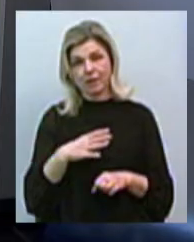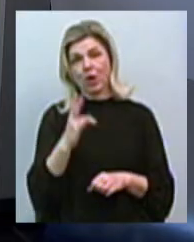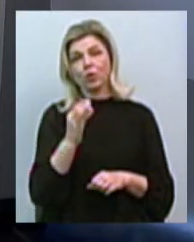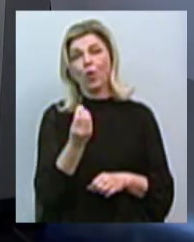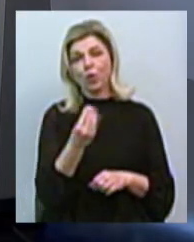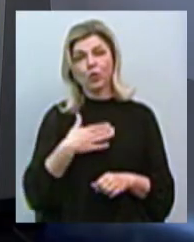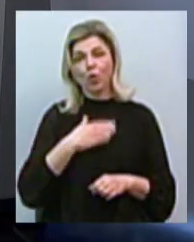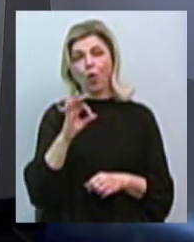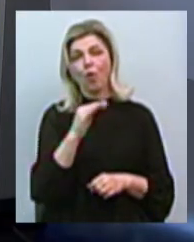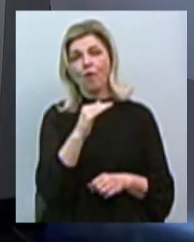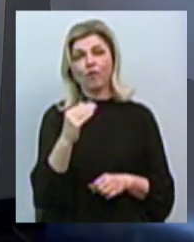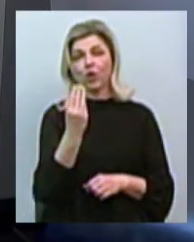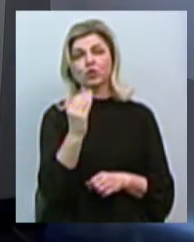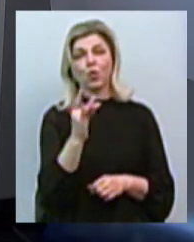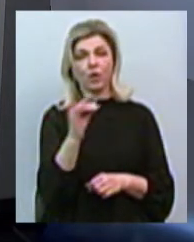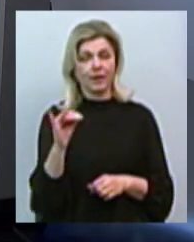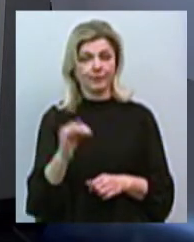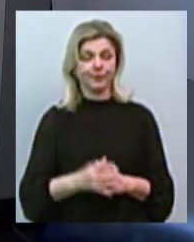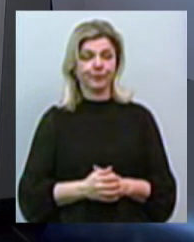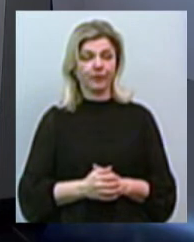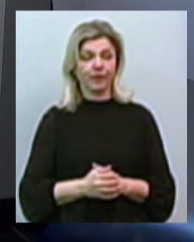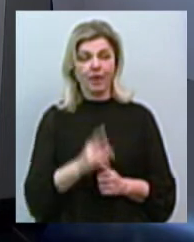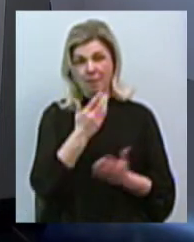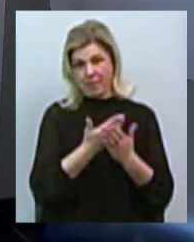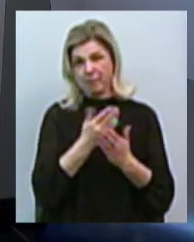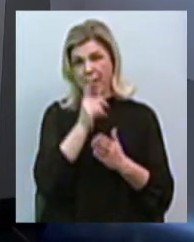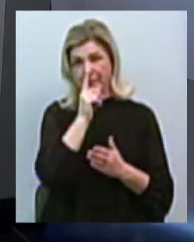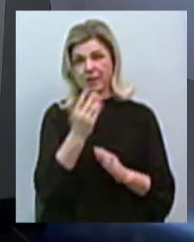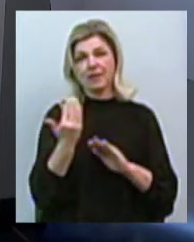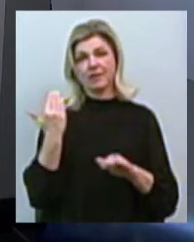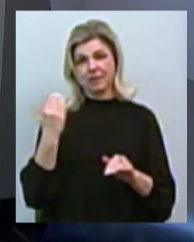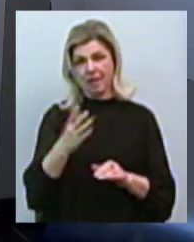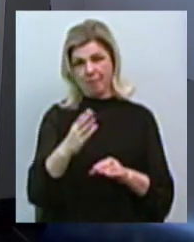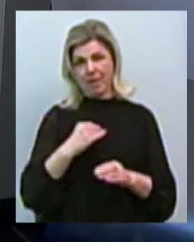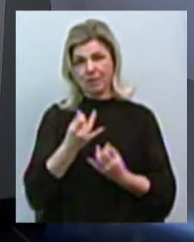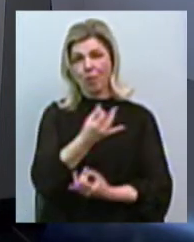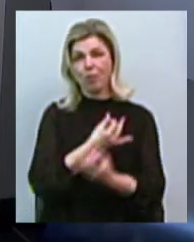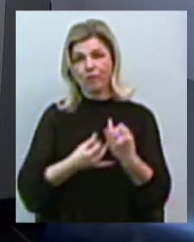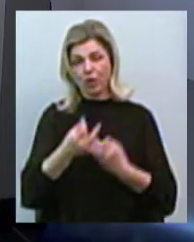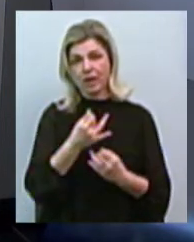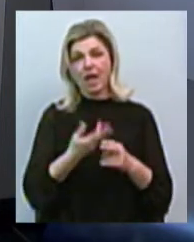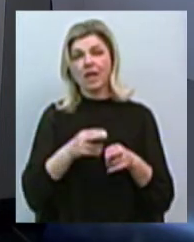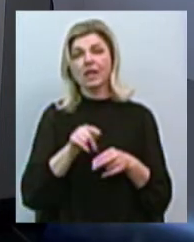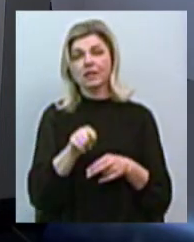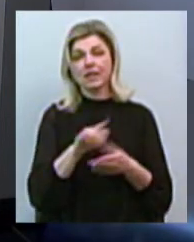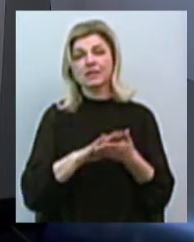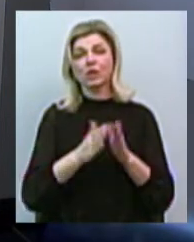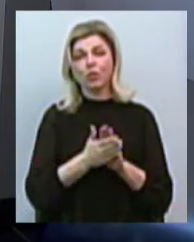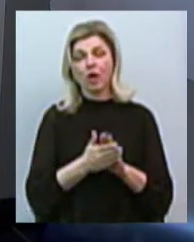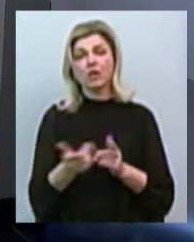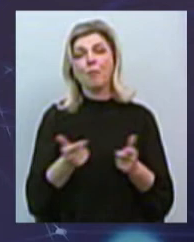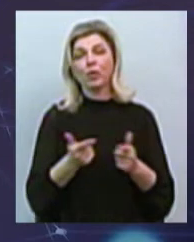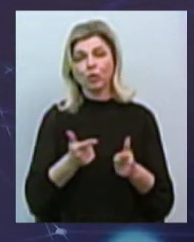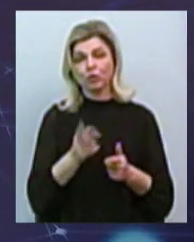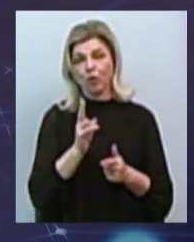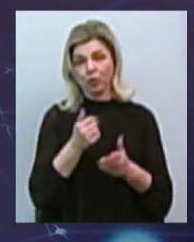Щодо кількості… До речі, ми майже місяць в цій студії обговорювали з вами поточну ситуацію з підготовкою до конкурсу і тоді.